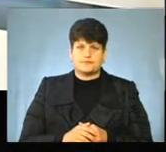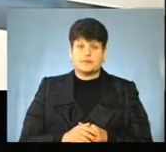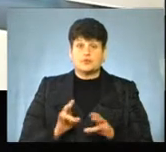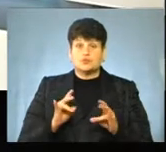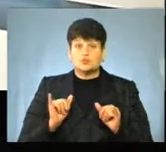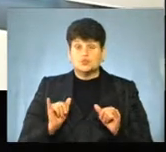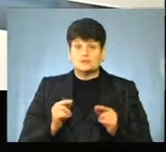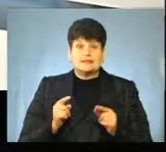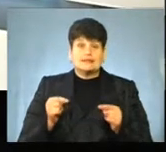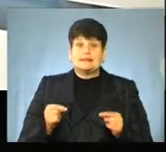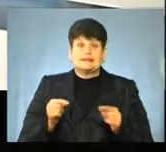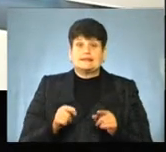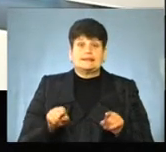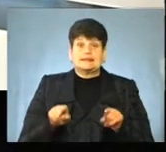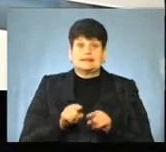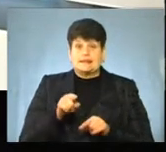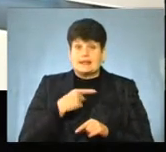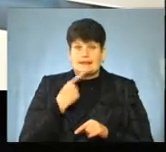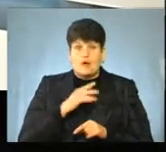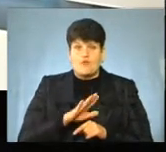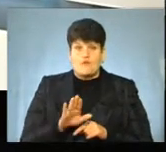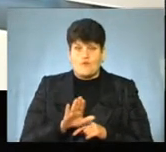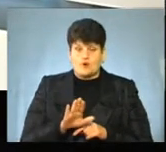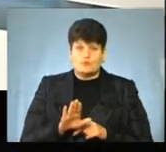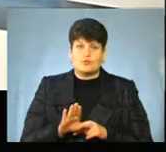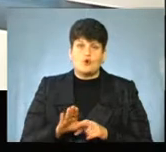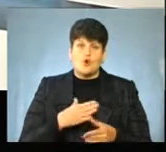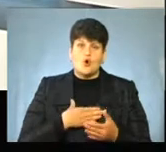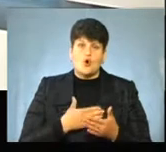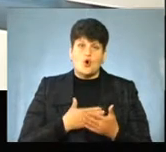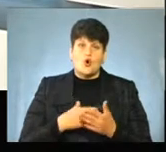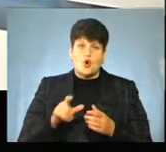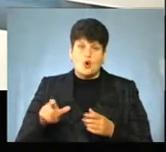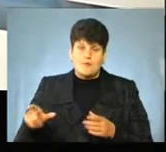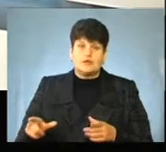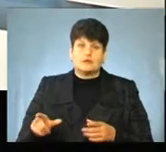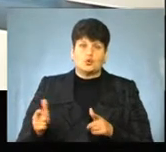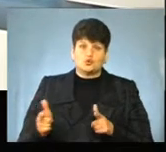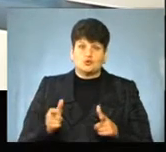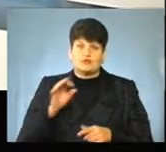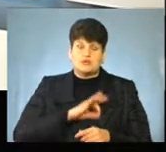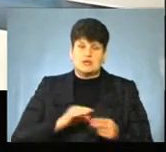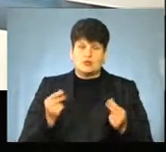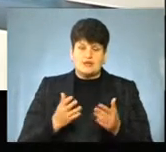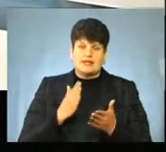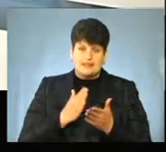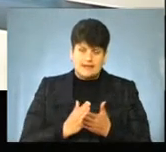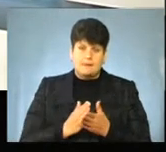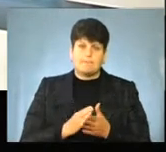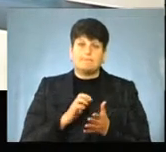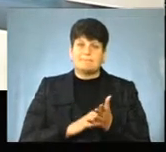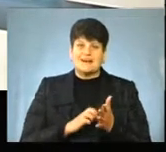Ну, ми так не говоримо, що вони двіюшники, громади готуються, до використання цих коштів, і є об'єктивні